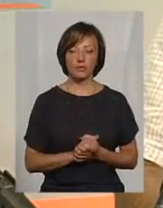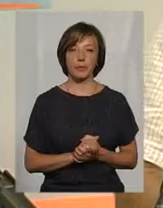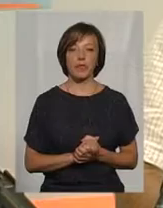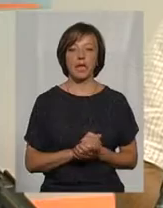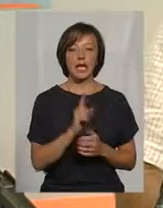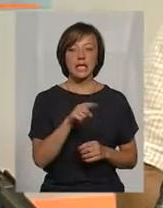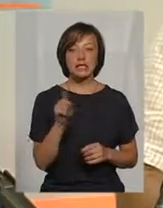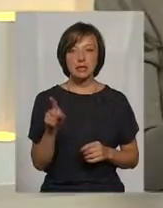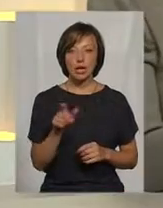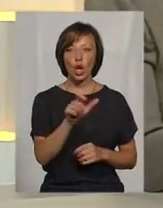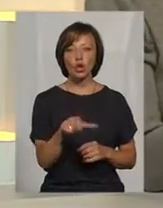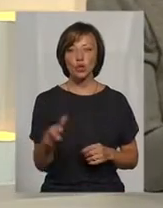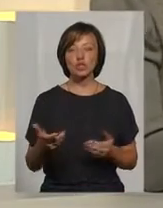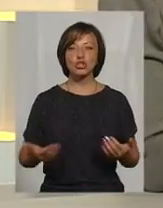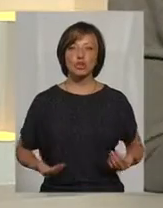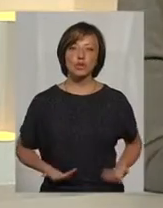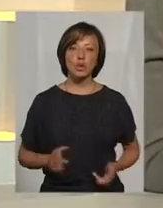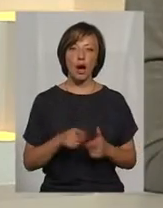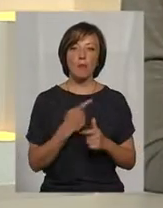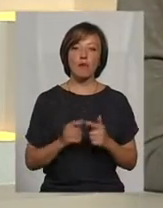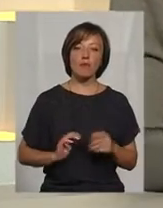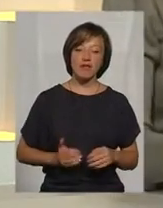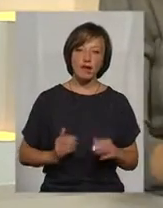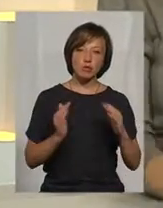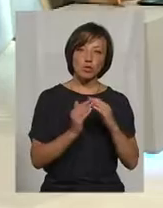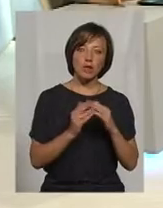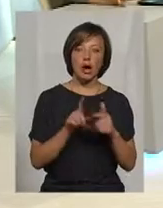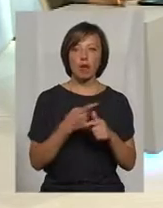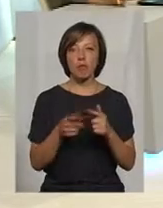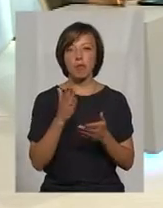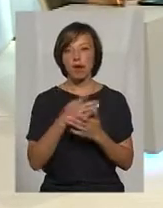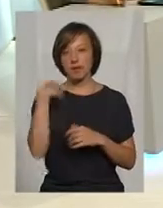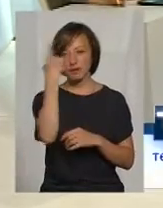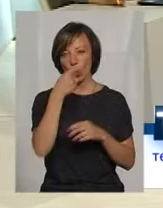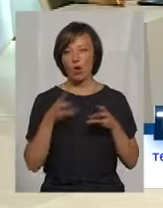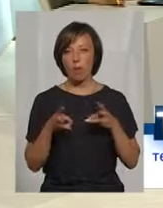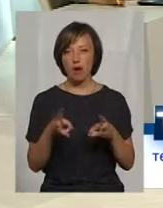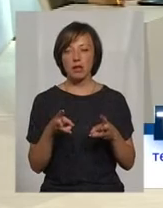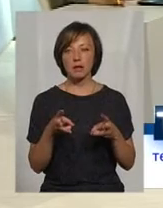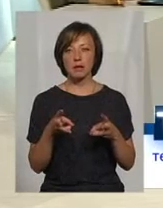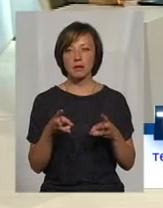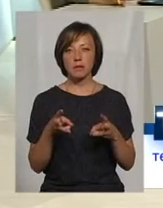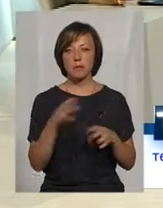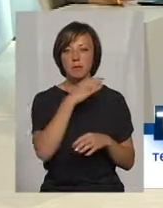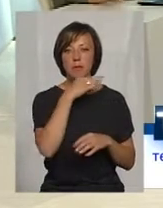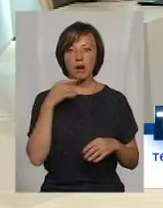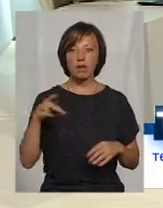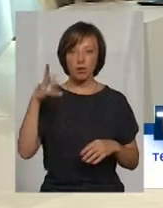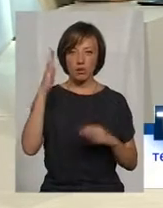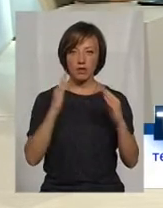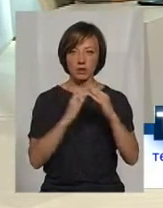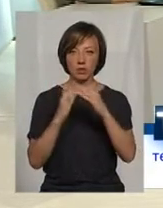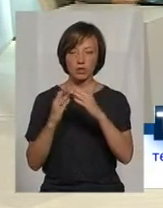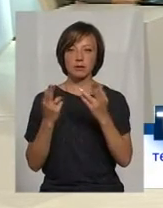ті люди, які живуть або в приватних будинках, або мають індивідуальне опалення в багатопартерних будинках?